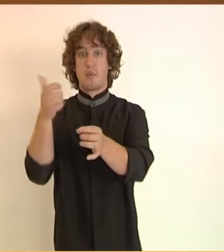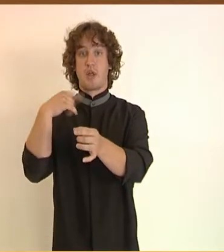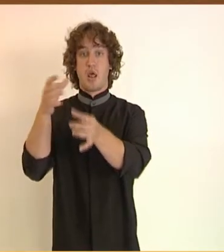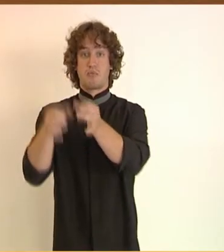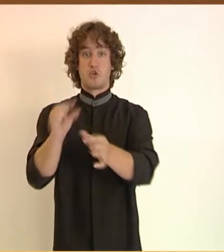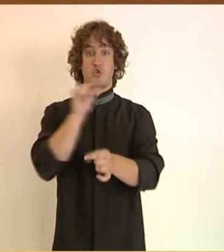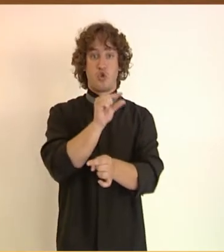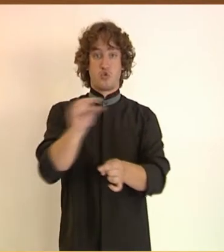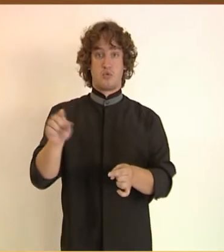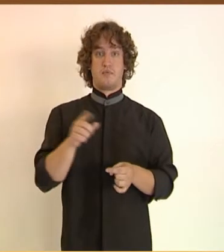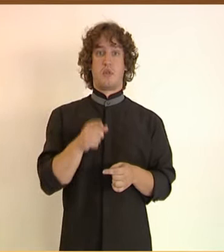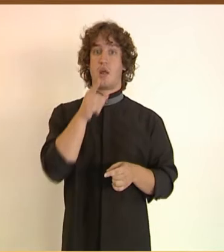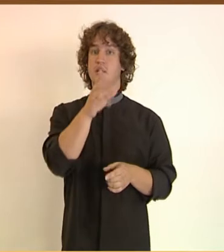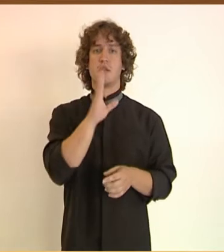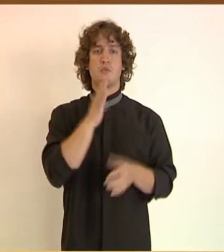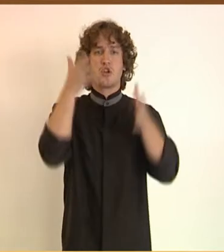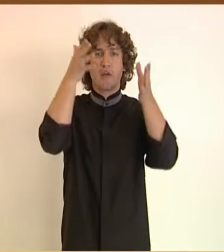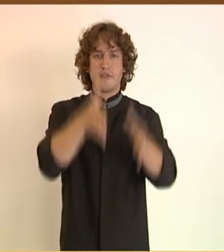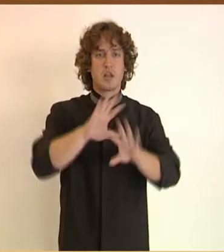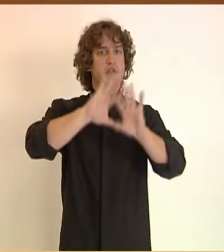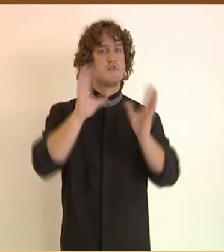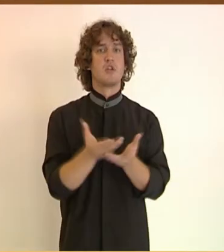Nesvieš veriť všetkému? Hm?